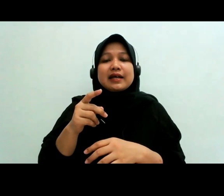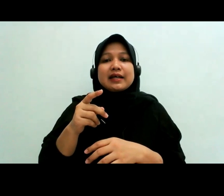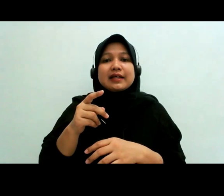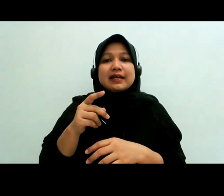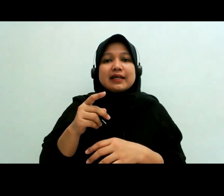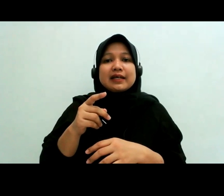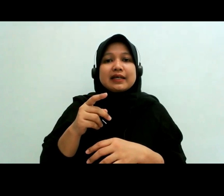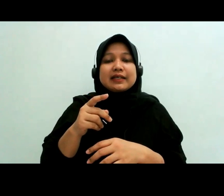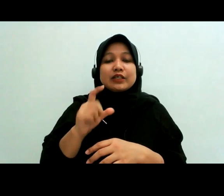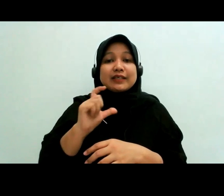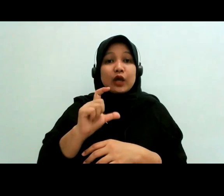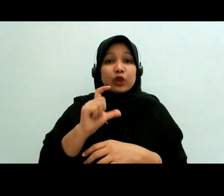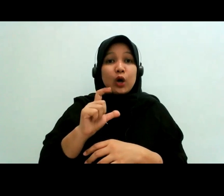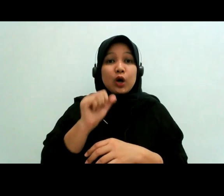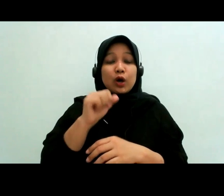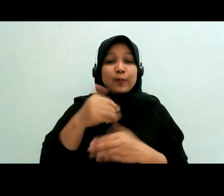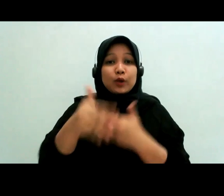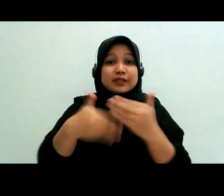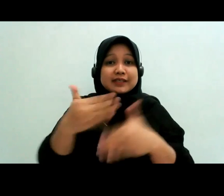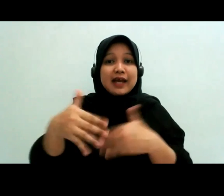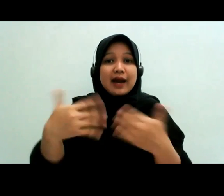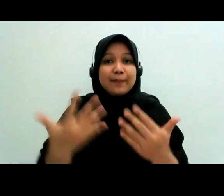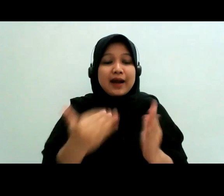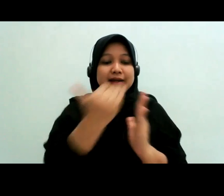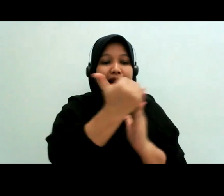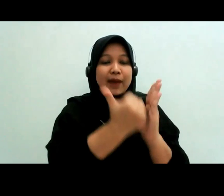terhadap peraturan tersebut nah